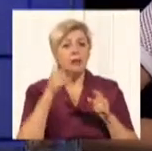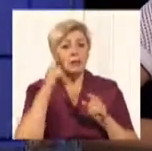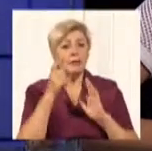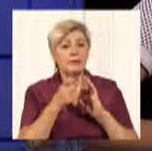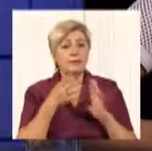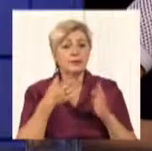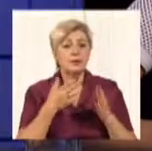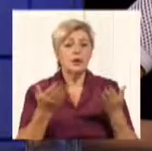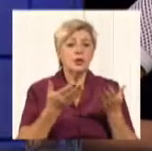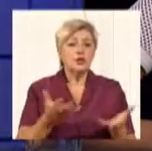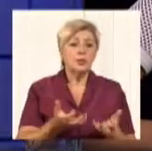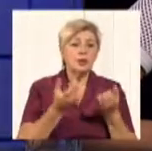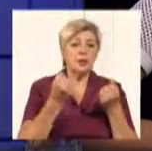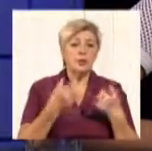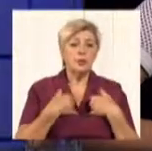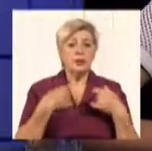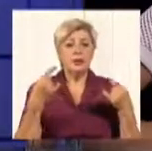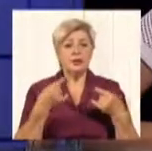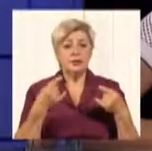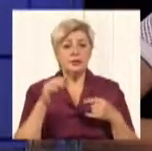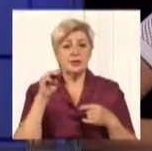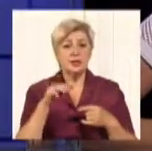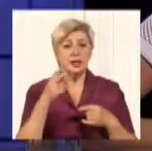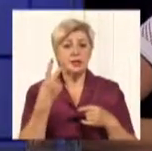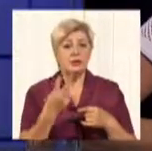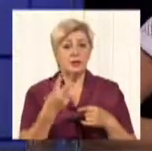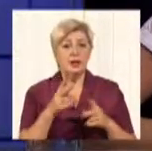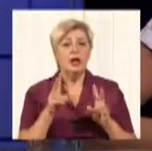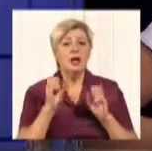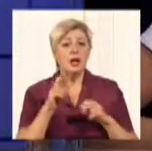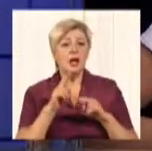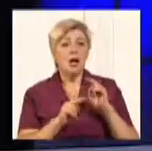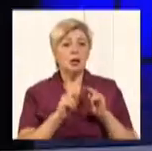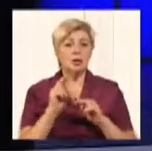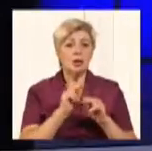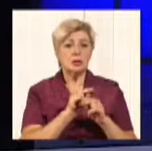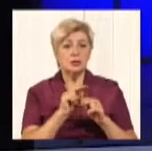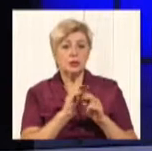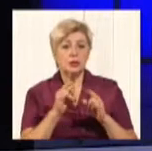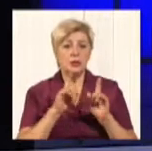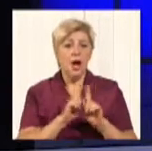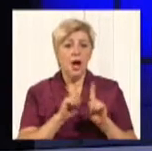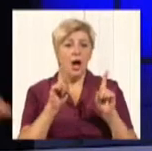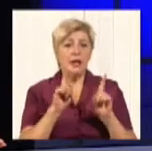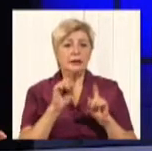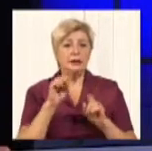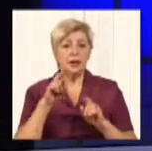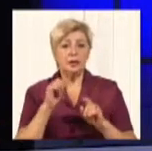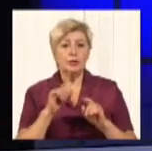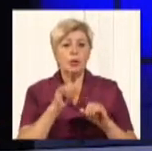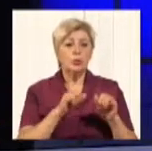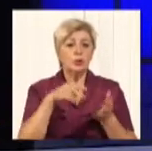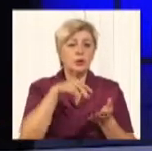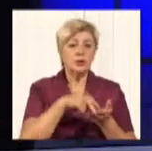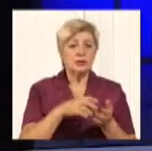чи підтримує в мене телевізор Т2, а як там, наприклад, налаштувати цю антену, як її крутити, куди її поставити.